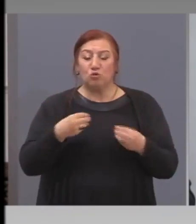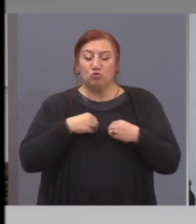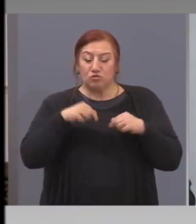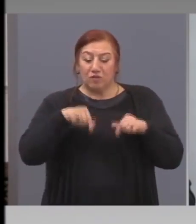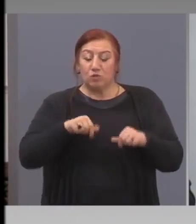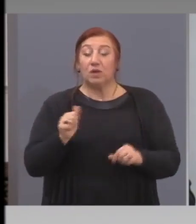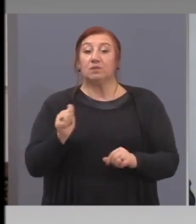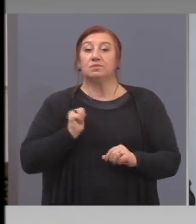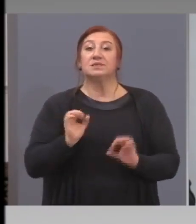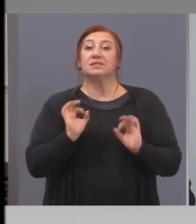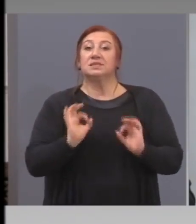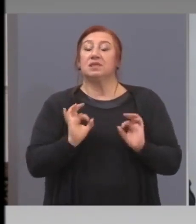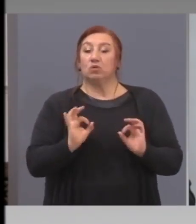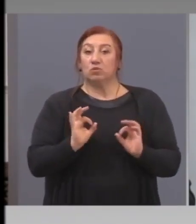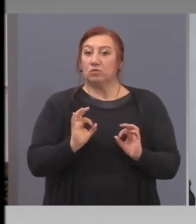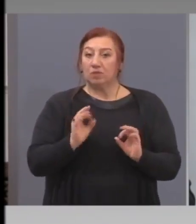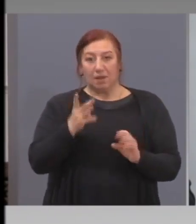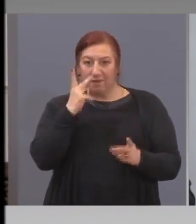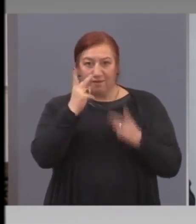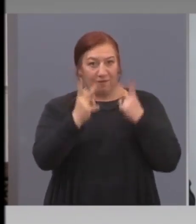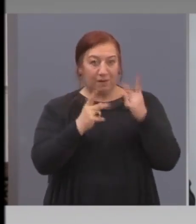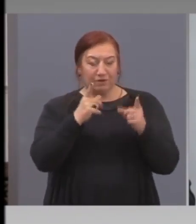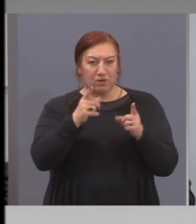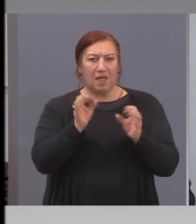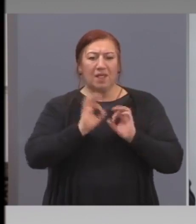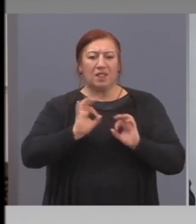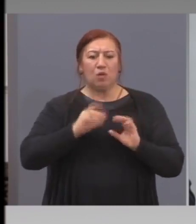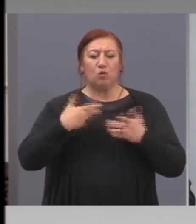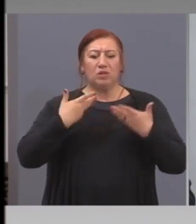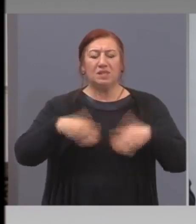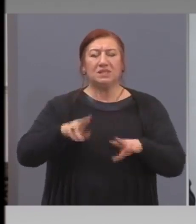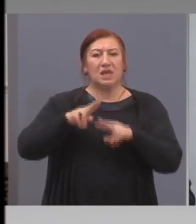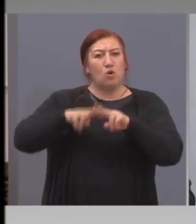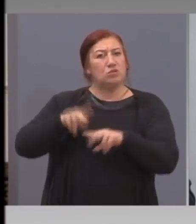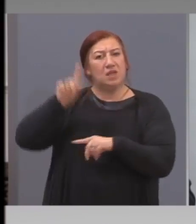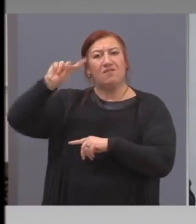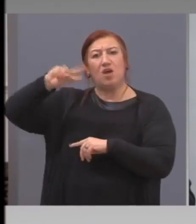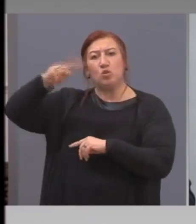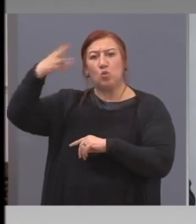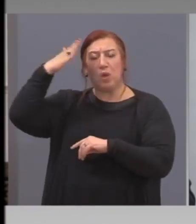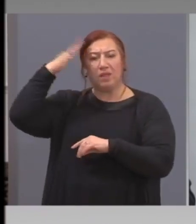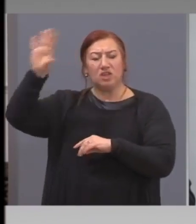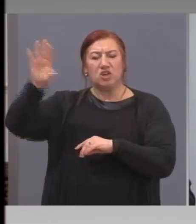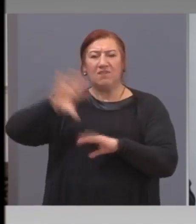Правили впечатления? Никой иска да стои там. Всички се прибират в България.